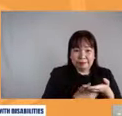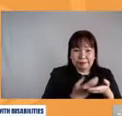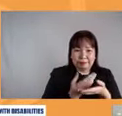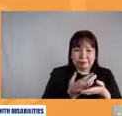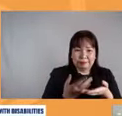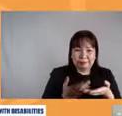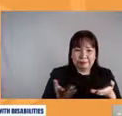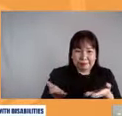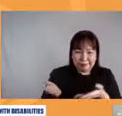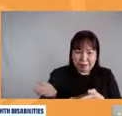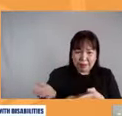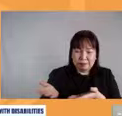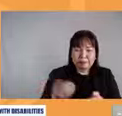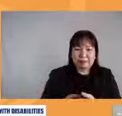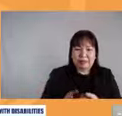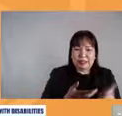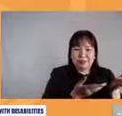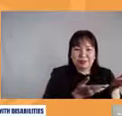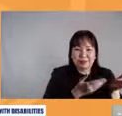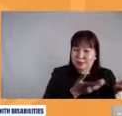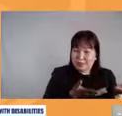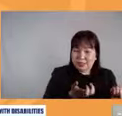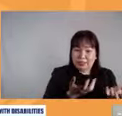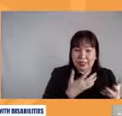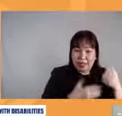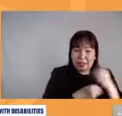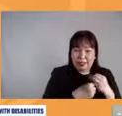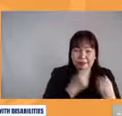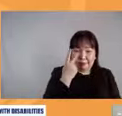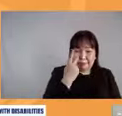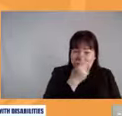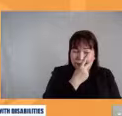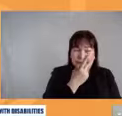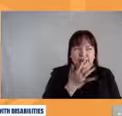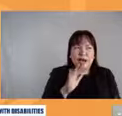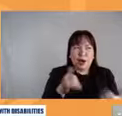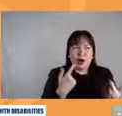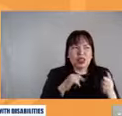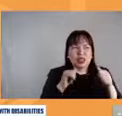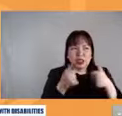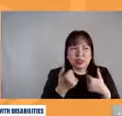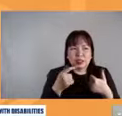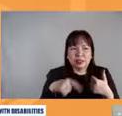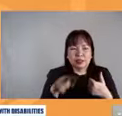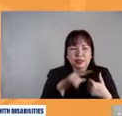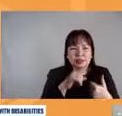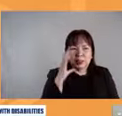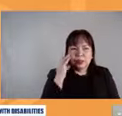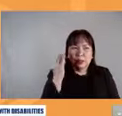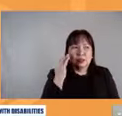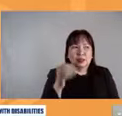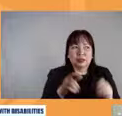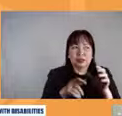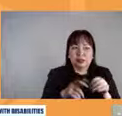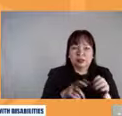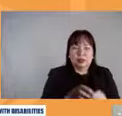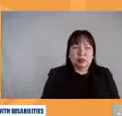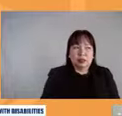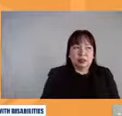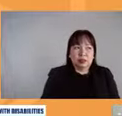kumusta kaya ano kaya yung sa tingin natin na posibleng hamon na hiraharap ng ating mga persons with disability